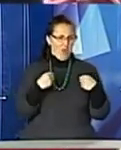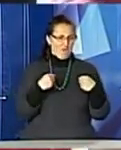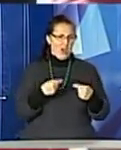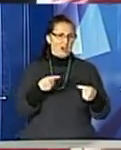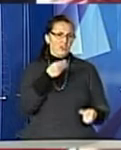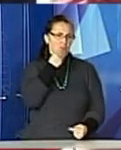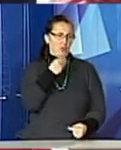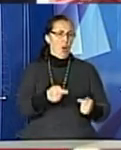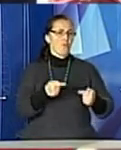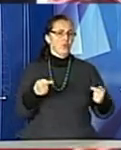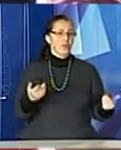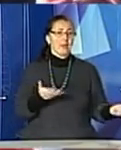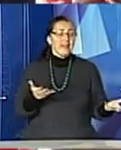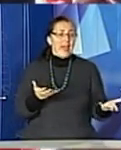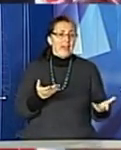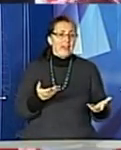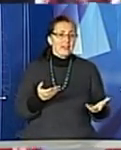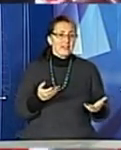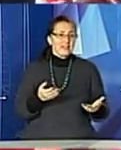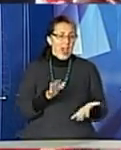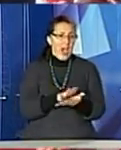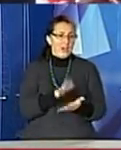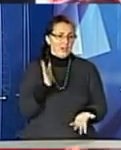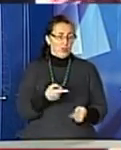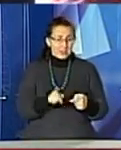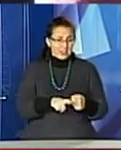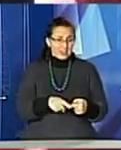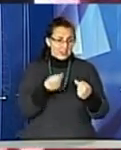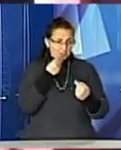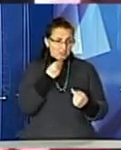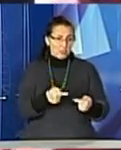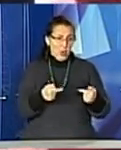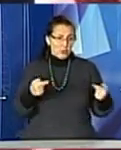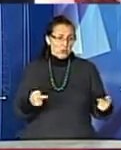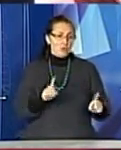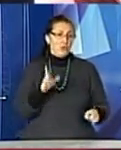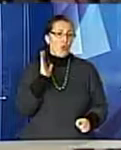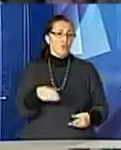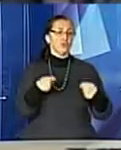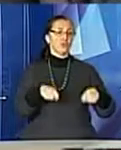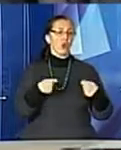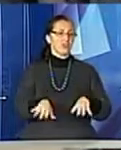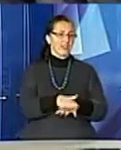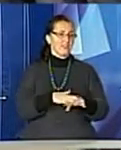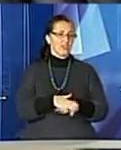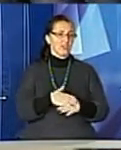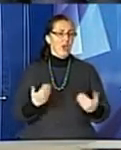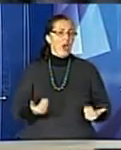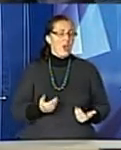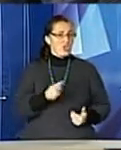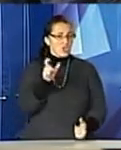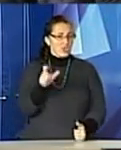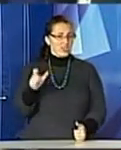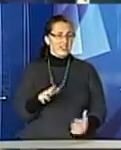продукцією. Де то все осяде, то осяде на тій продукції, яка буде продаватися на ринках. Жителі довколишніх сіл